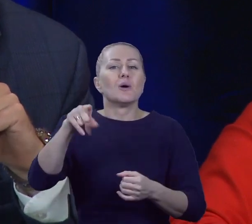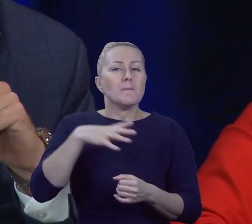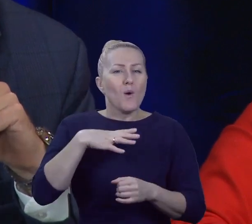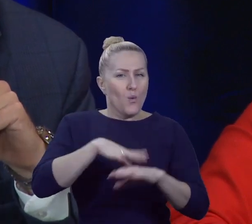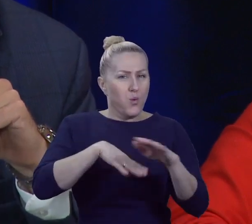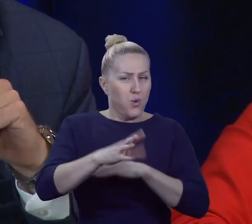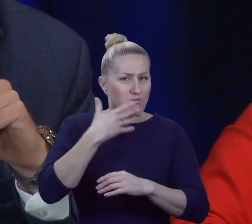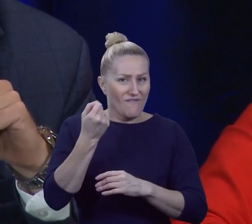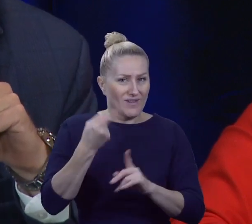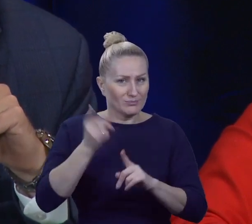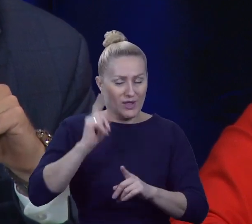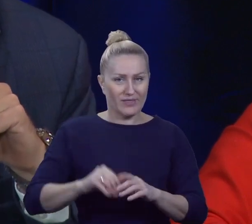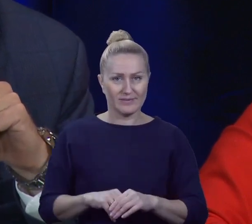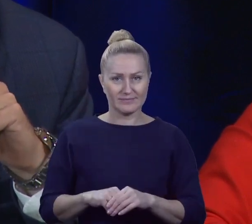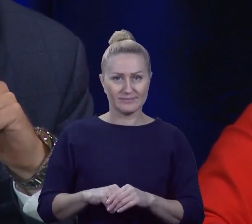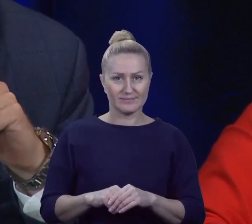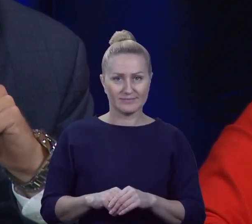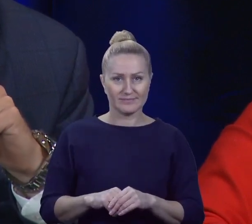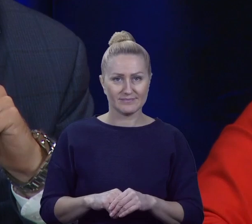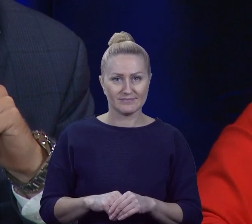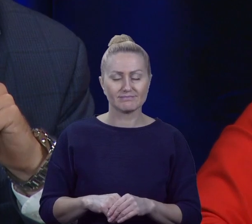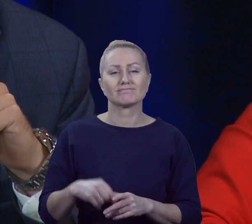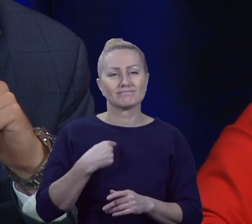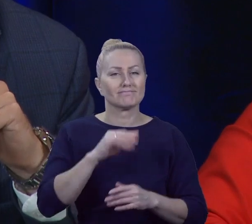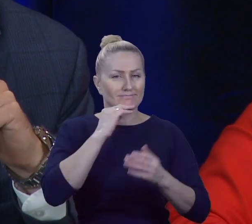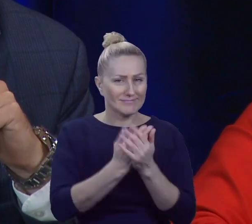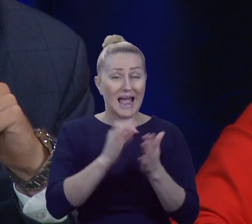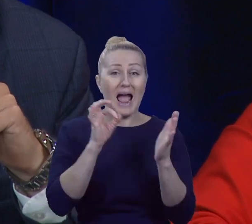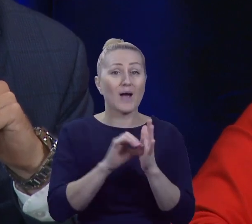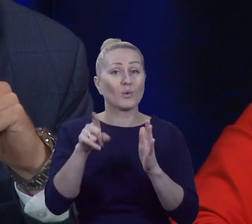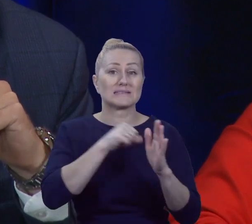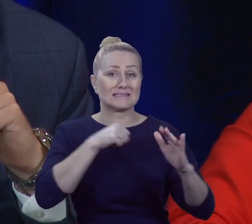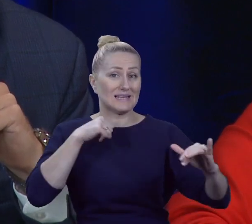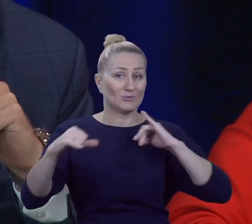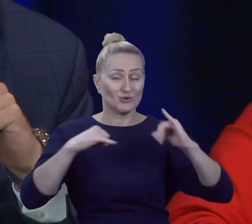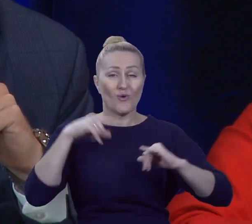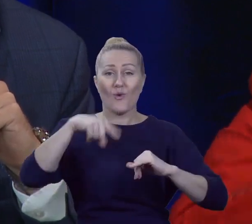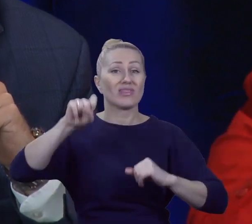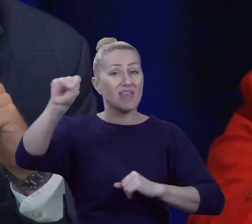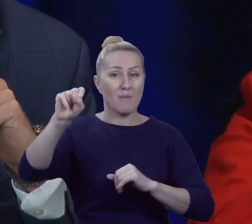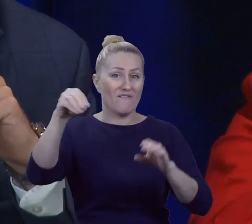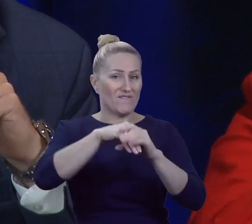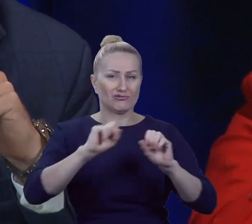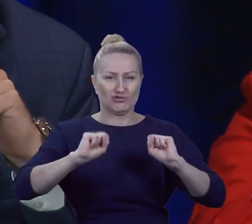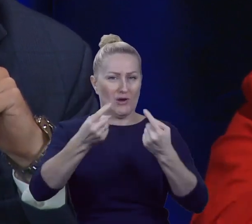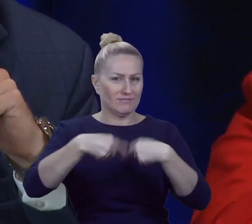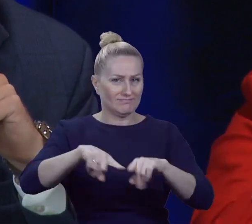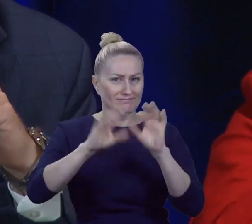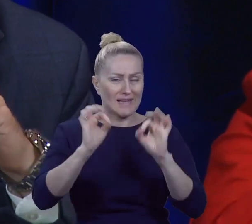mówione wcześniej. Ja twierdzę, że akurat w samorządzie demokracja ma się bardzo dobrze i bardzo dobrze działa, oprócz tego, o czym